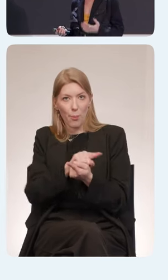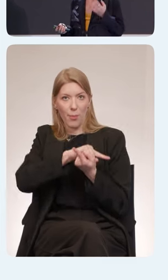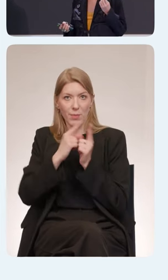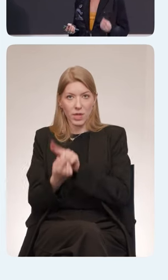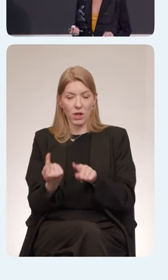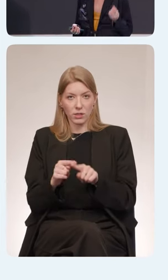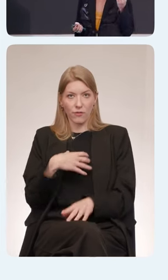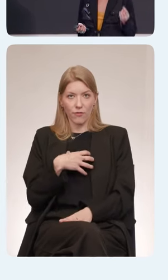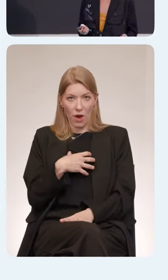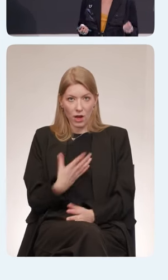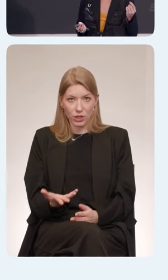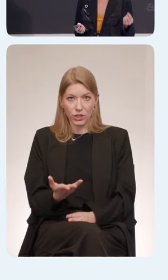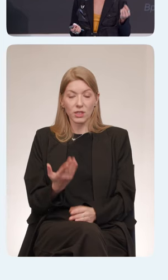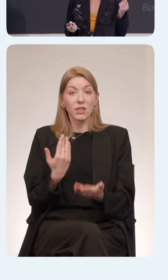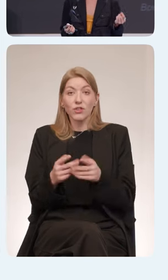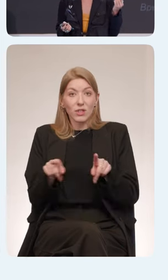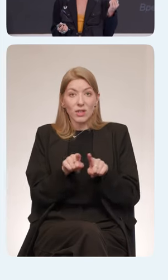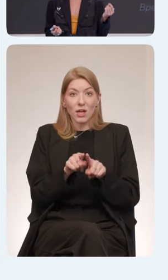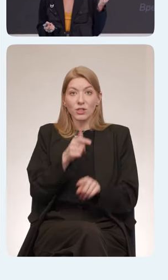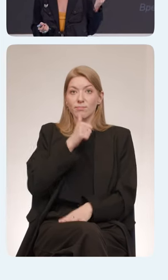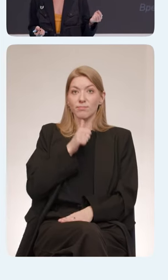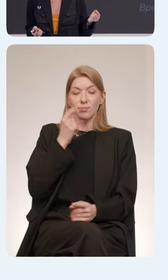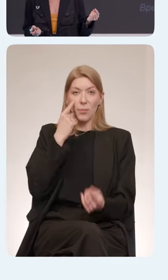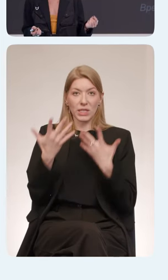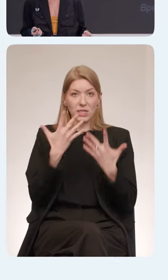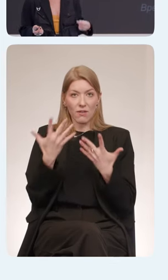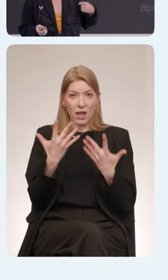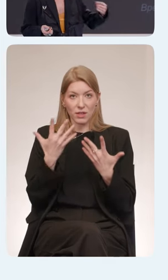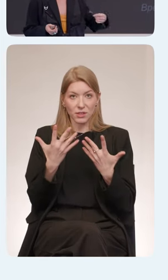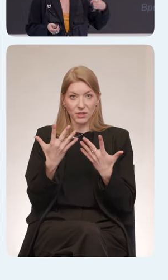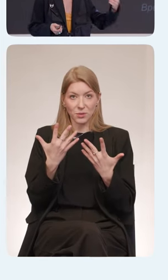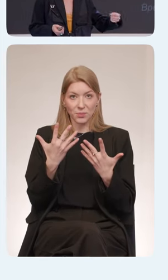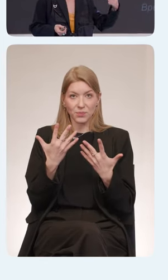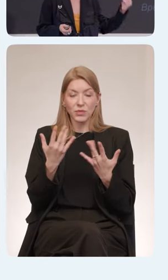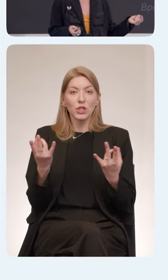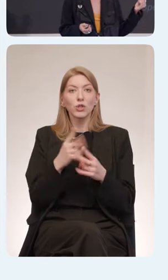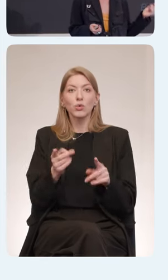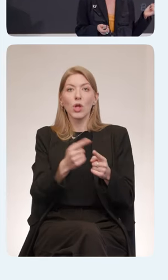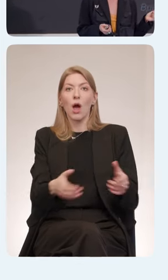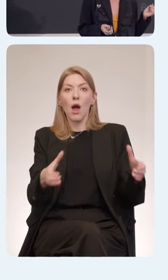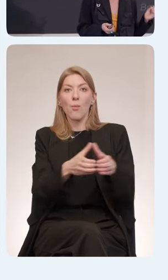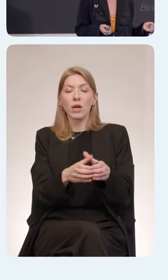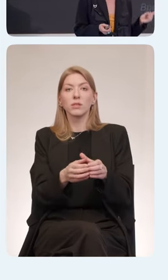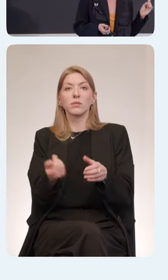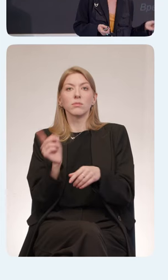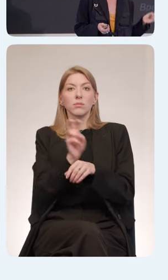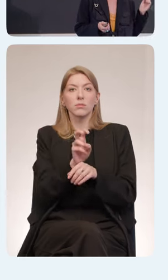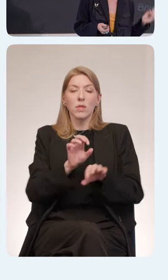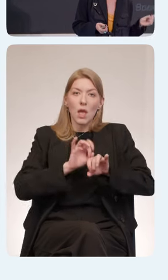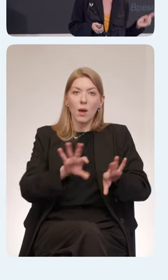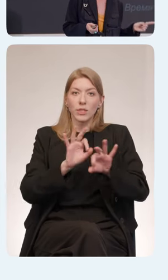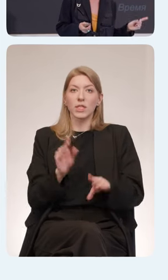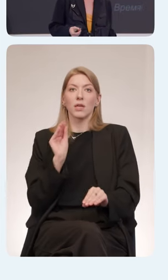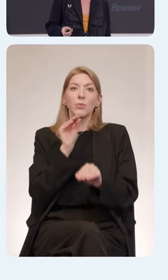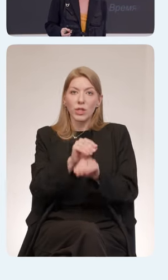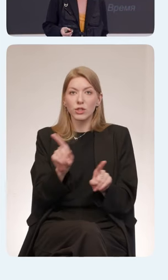Не надо подходить к командам, которые находятся в стадии фрустрации, с дополнительным объяснением, почему доступность – это важно. Вот сейчас прямо,